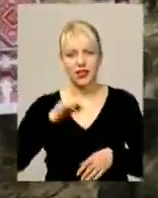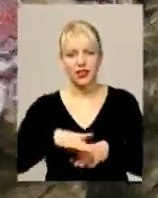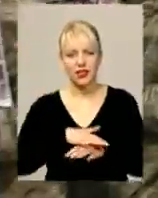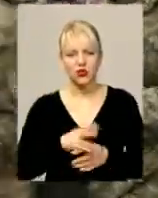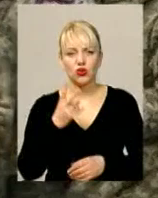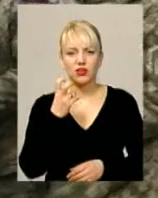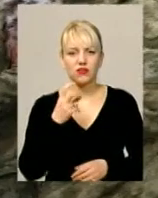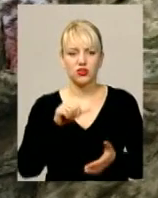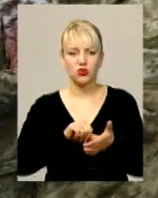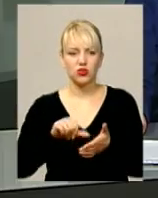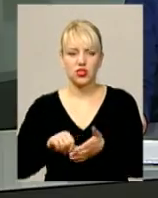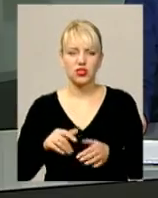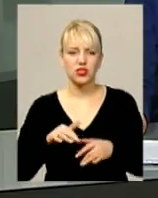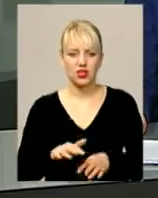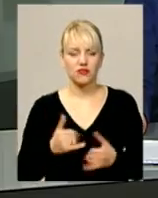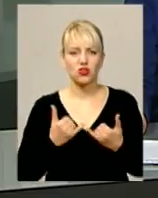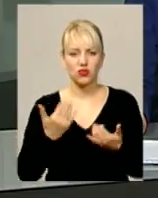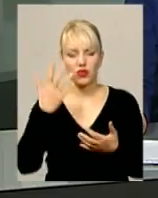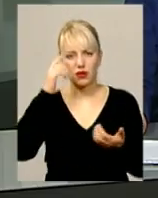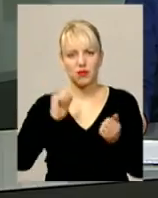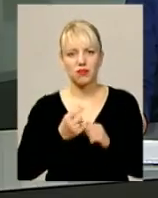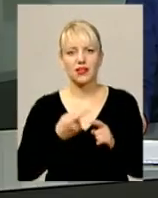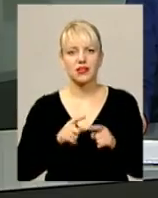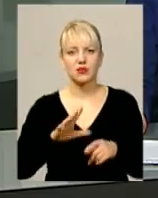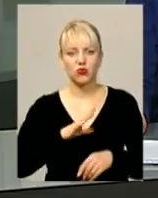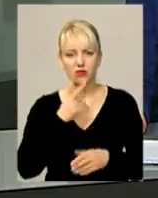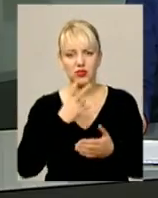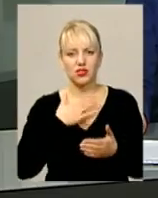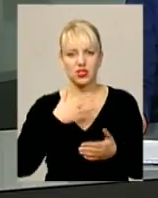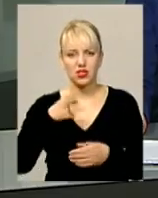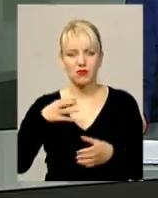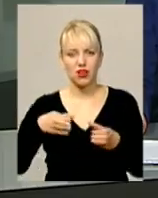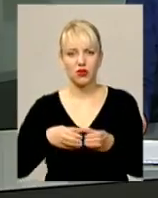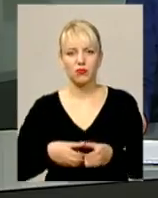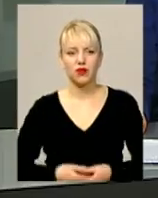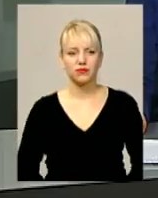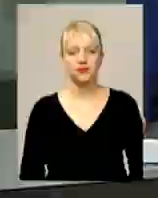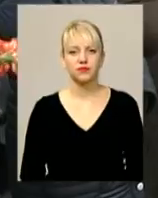сотні учасників заходу вшанували їхню пам'ять. Як це було, бачила наша знімальна група.